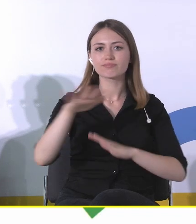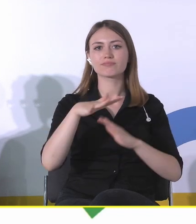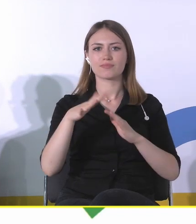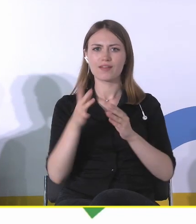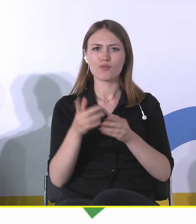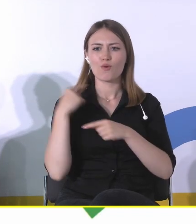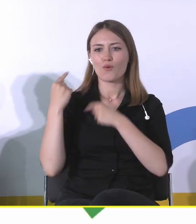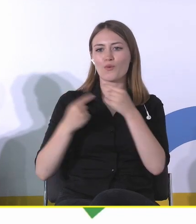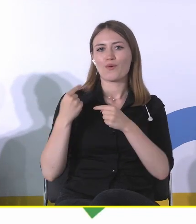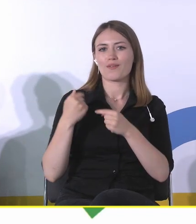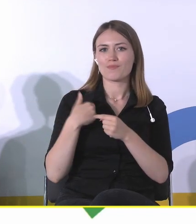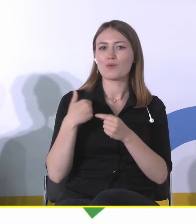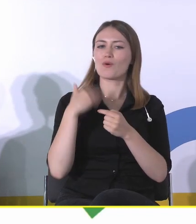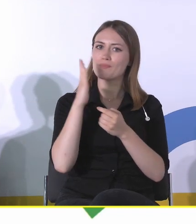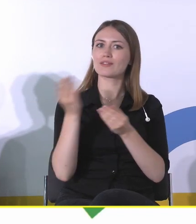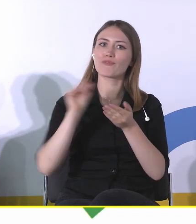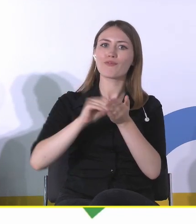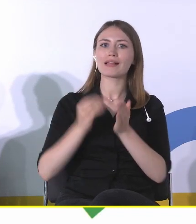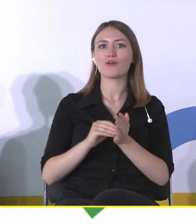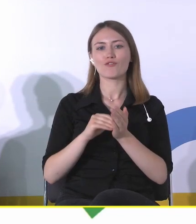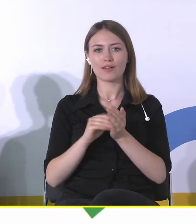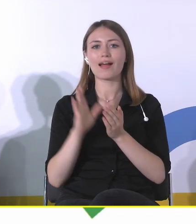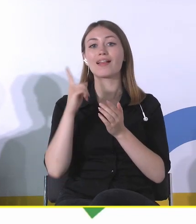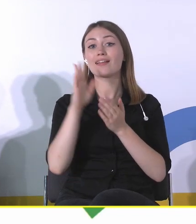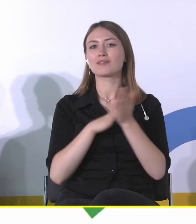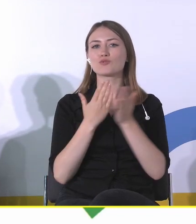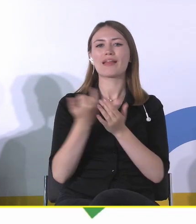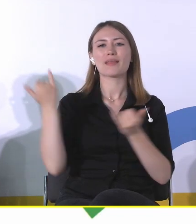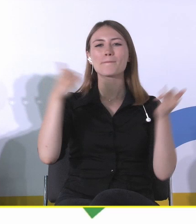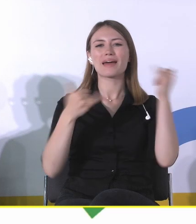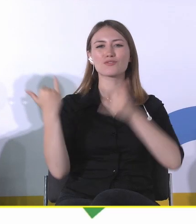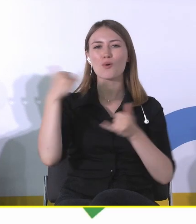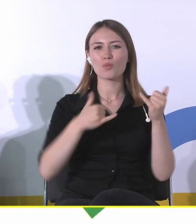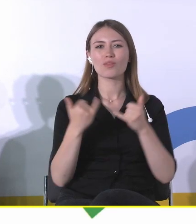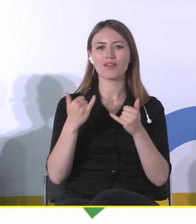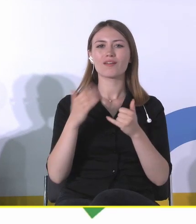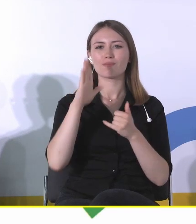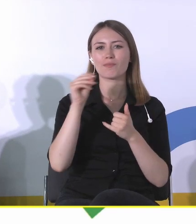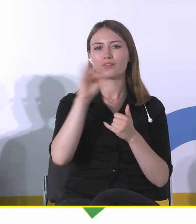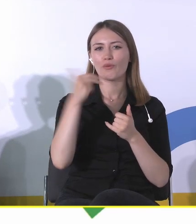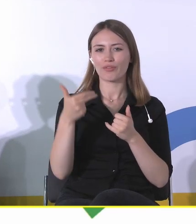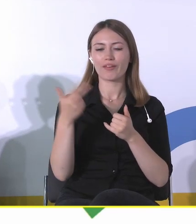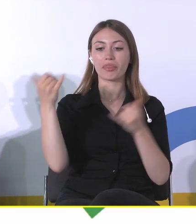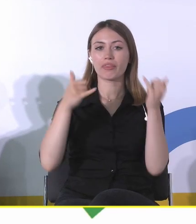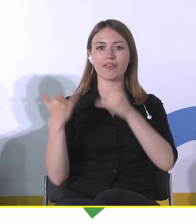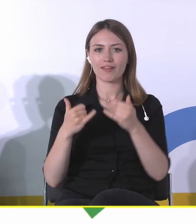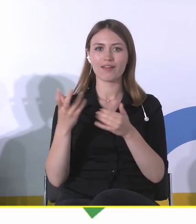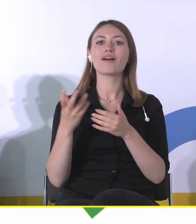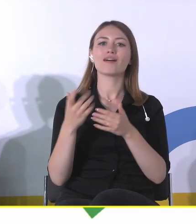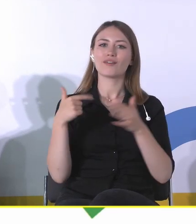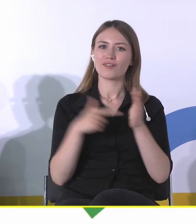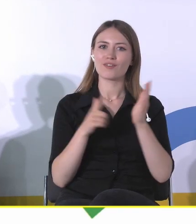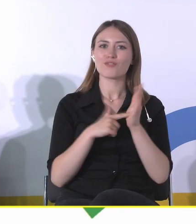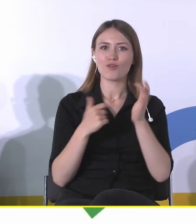wzmocnią tylko ich funkcję, ale wiemy, że na przykład betonowanie historycznych placów i rynków, to wręcz sprawia, że i w